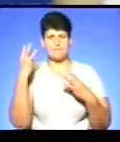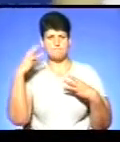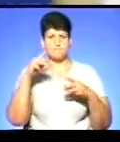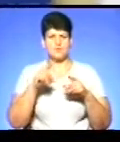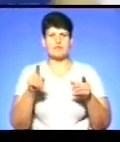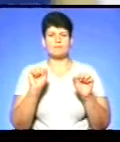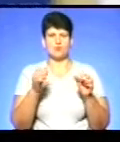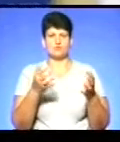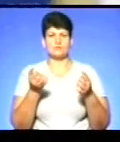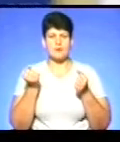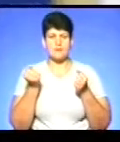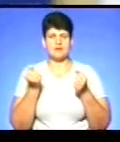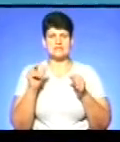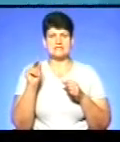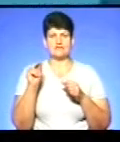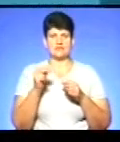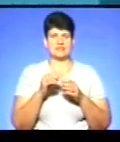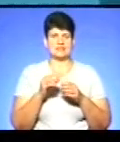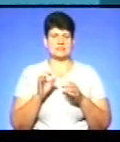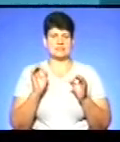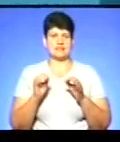приймати безпосередньо цифровий сигнал.